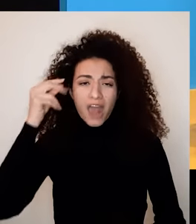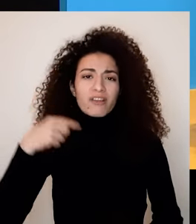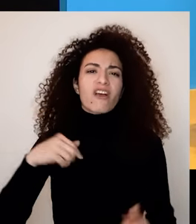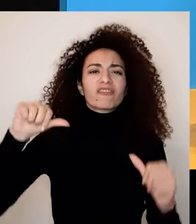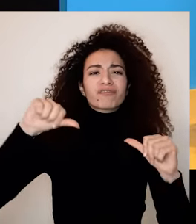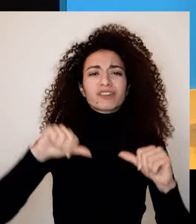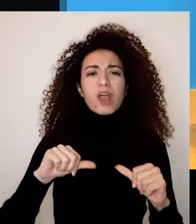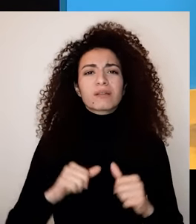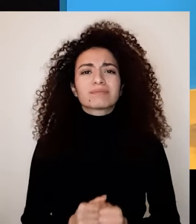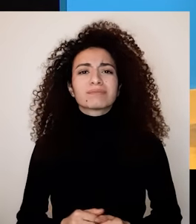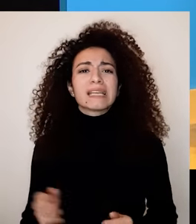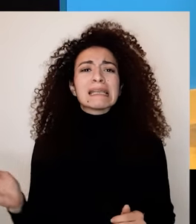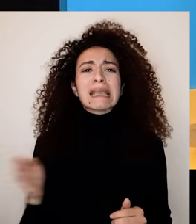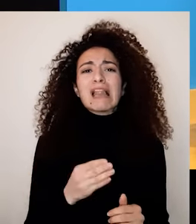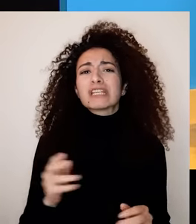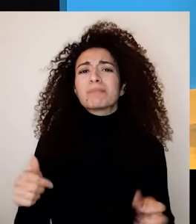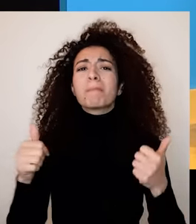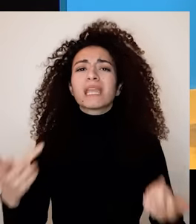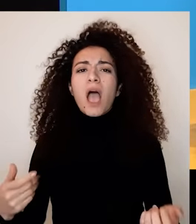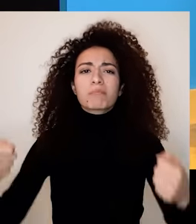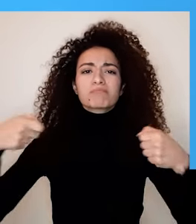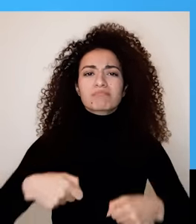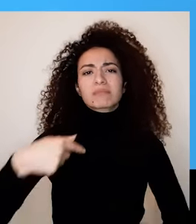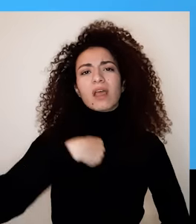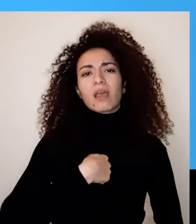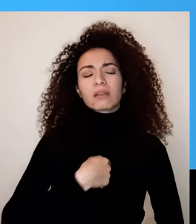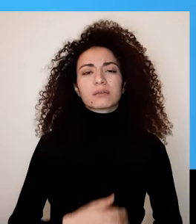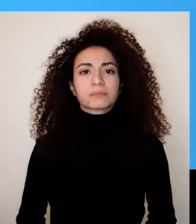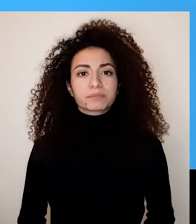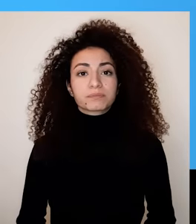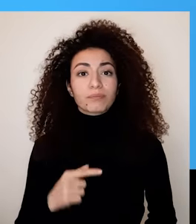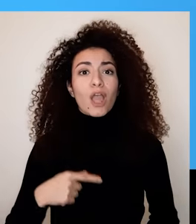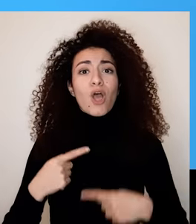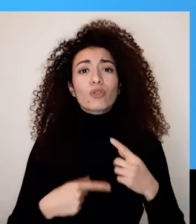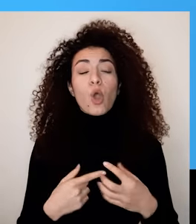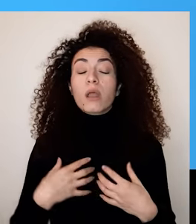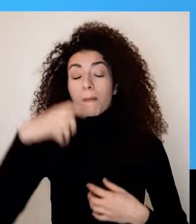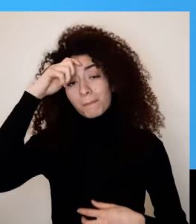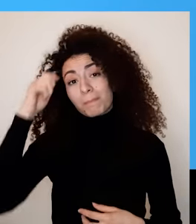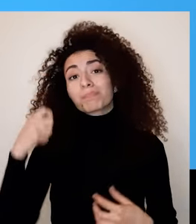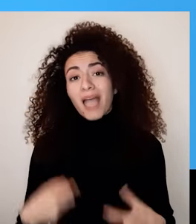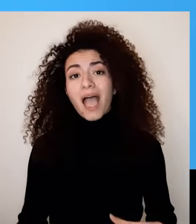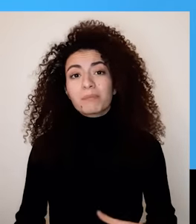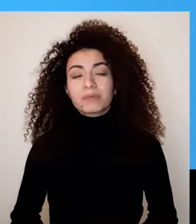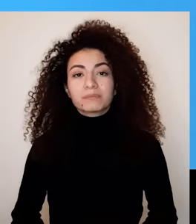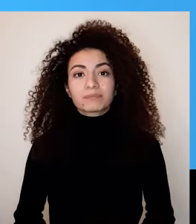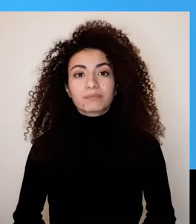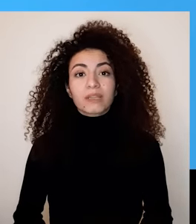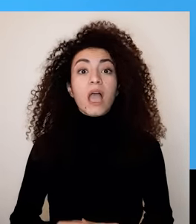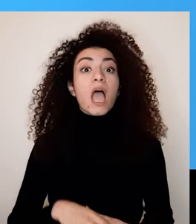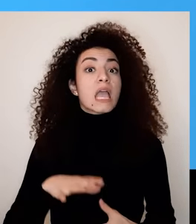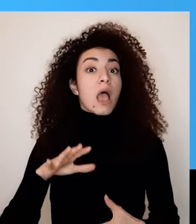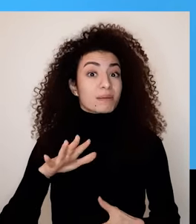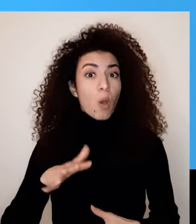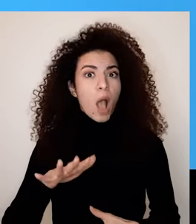كنت عارفة أنه هافشل، النحس لاحقني وين ما رحت وعلى الرغم من أنه دور الضحية متعب ومهين أحياناً